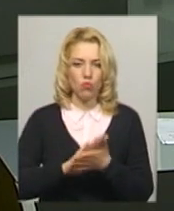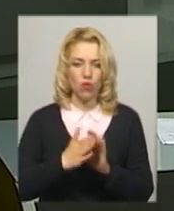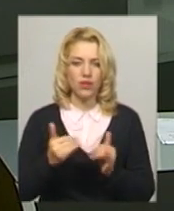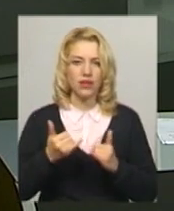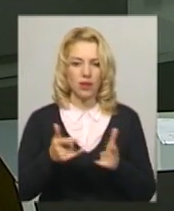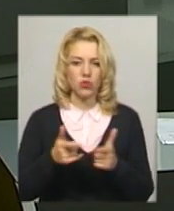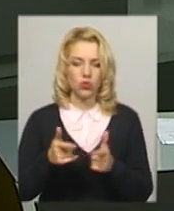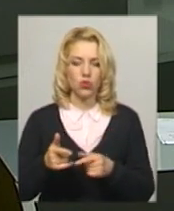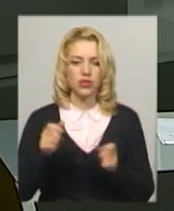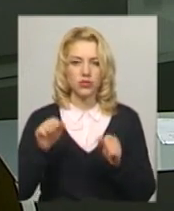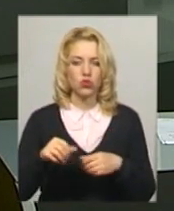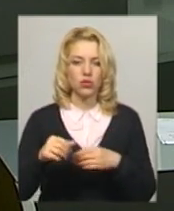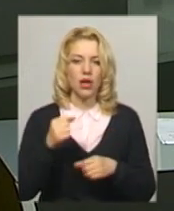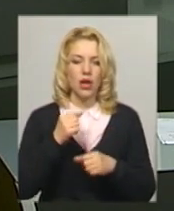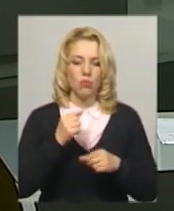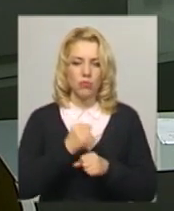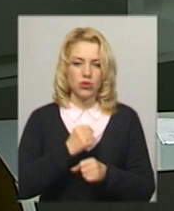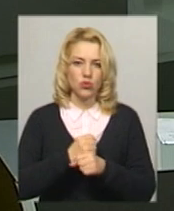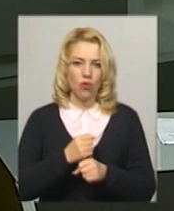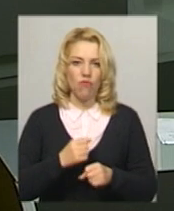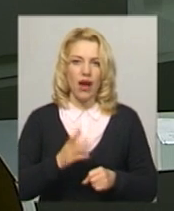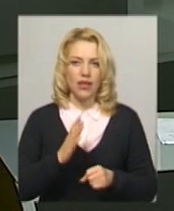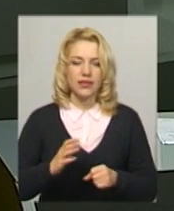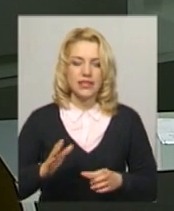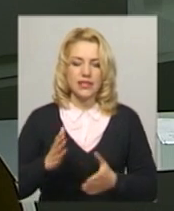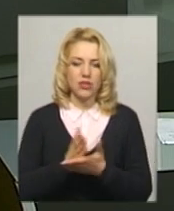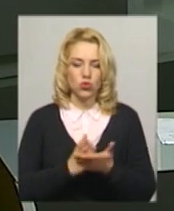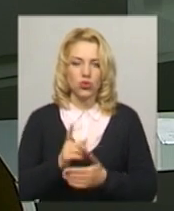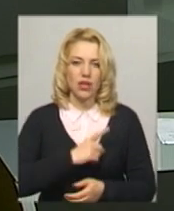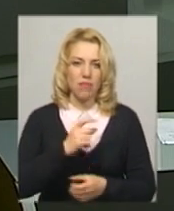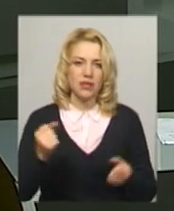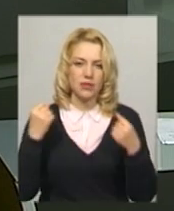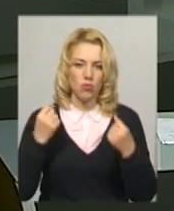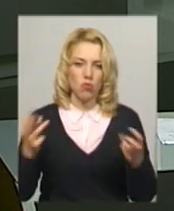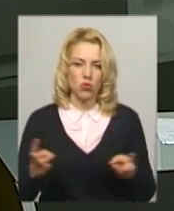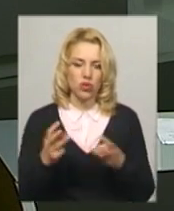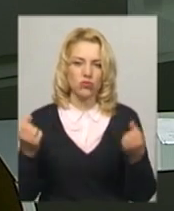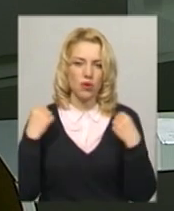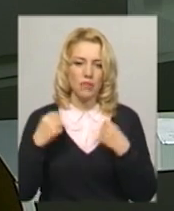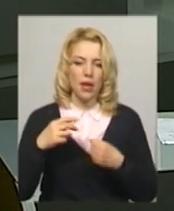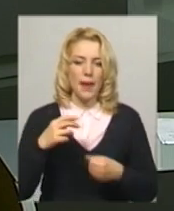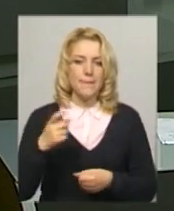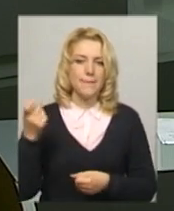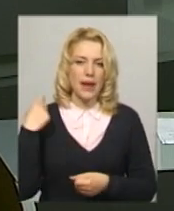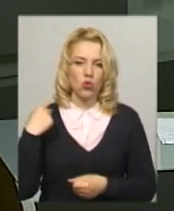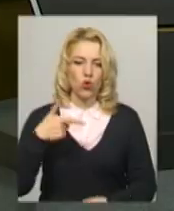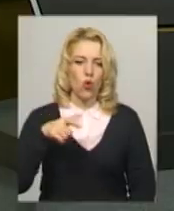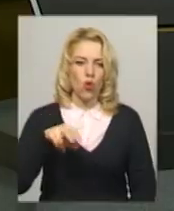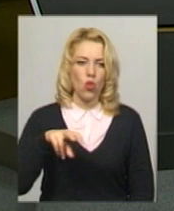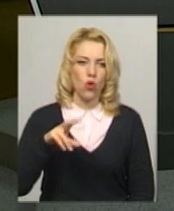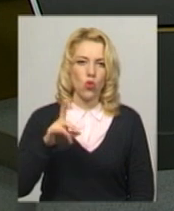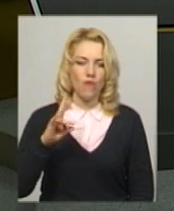Із школярами зможе попрацювати заслужений майстер спорту з пожежно-прикладного спорту майор Віктор Голонговський.